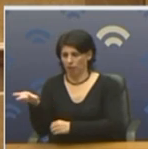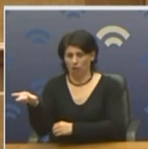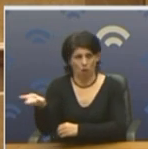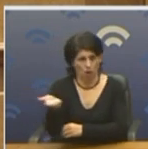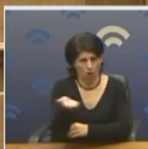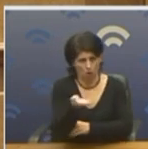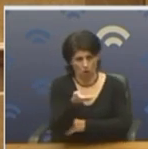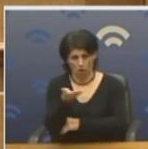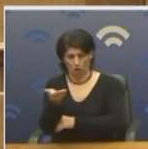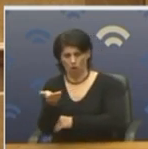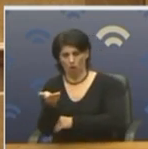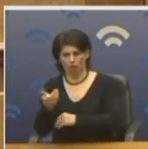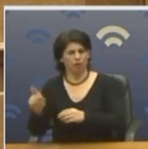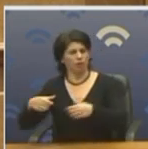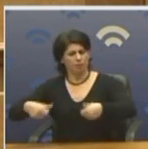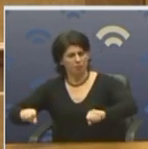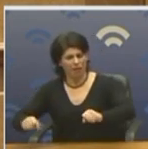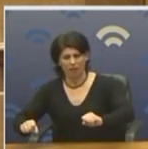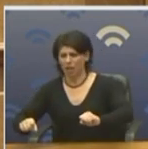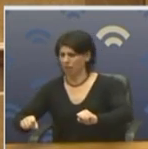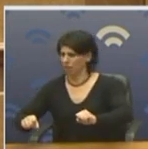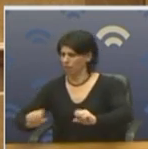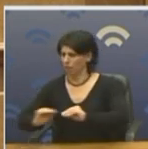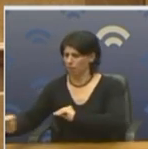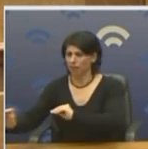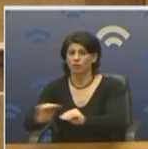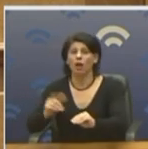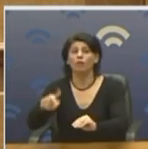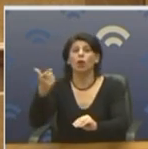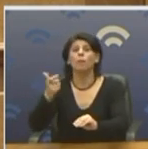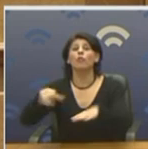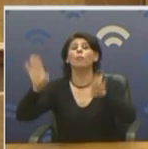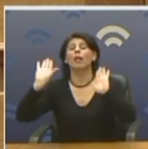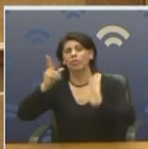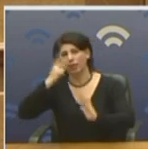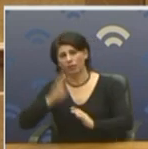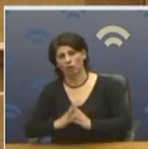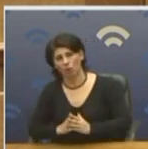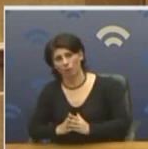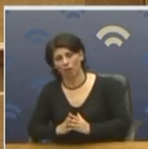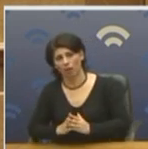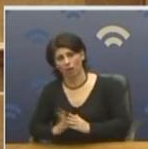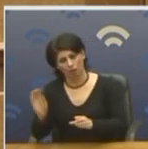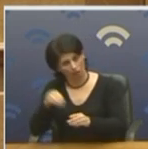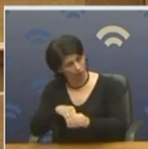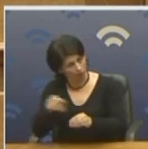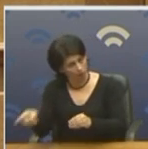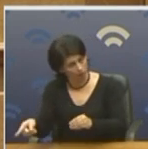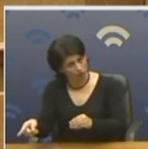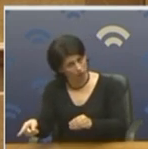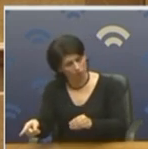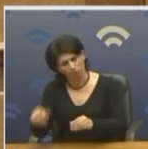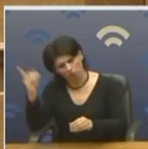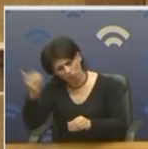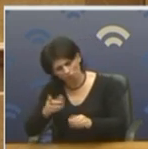του κύριου Βελόπουλου. Ο κούριερα, ρε παιδιά, το μηχανάκι, το παιδάκι αυτό. Δεν δίκαιοται επίδομα, ρε παιδί μου. Μπήκε και αυτό. Ε, παιδί μου, μεσολογία, δεν